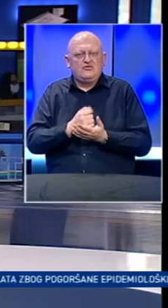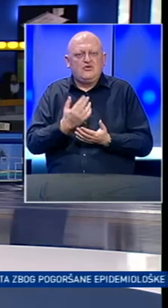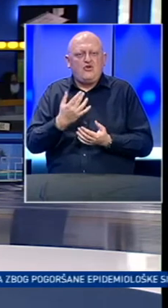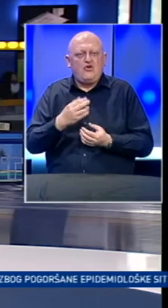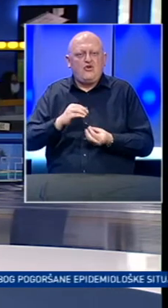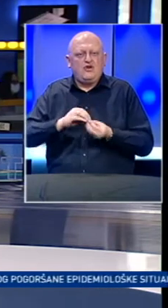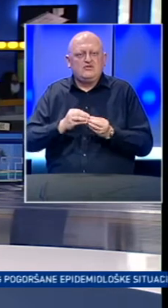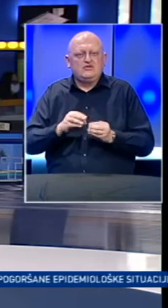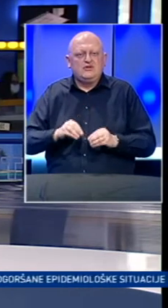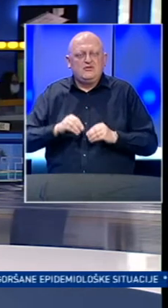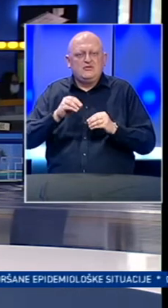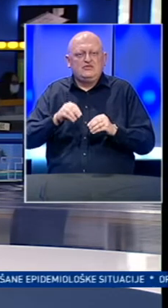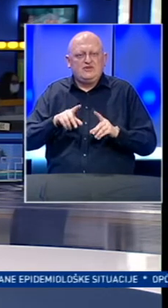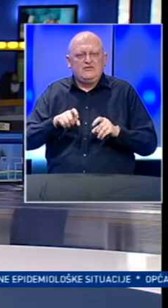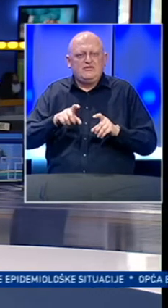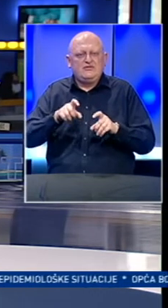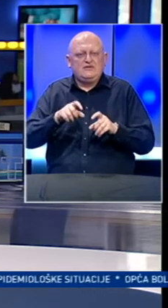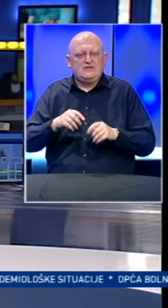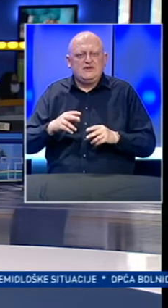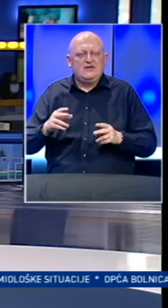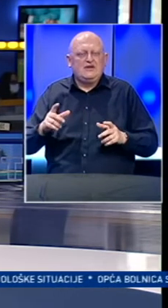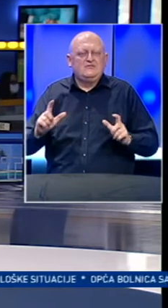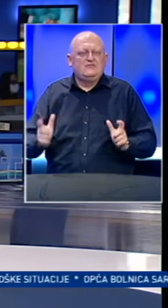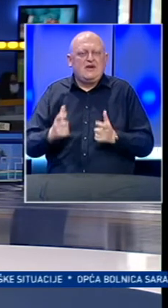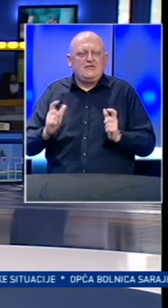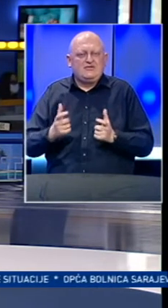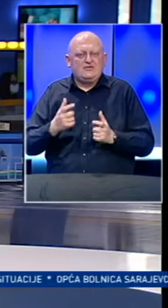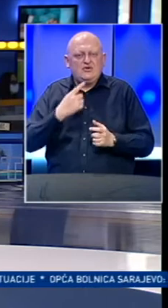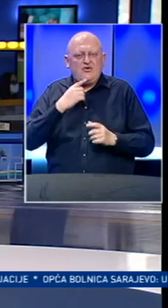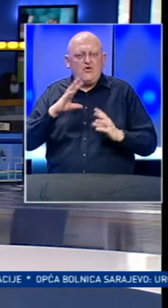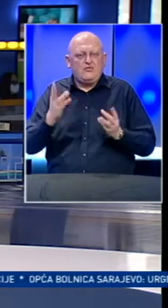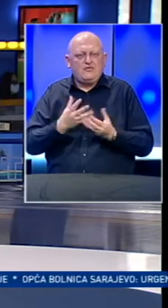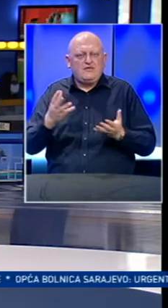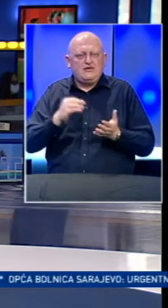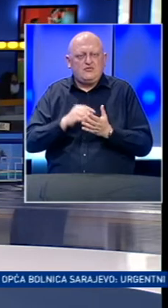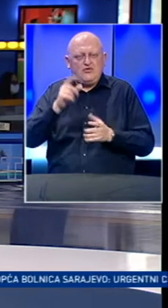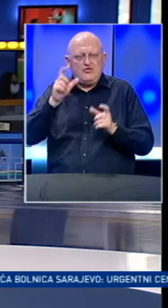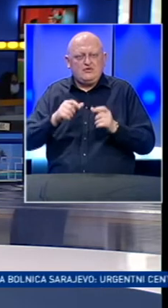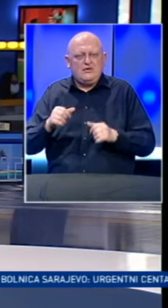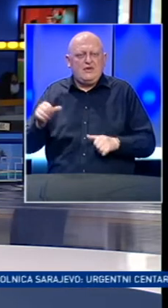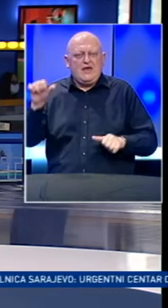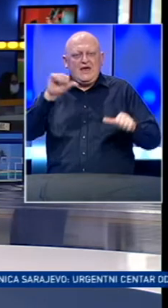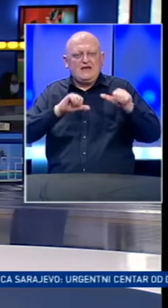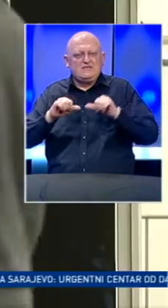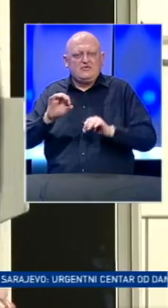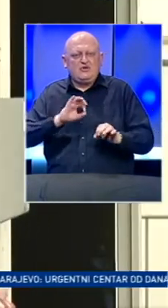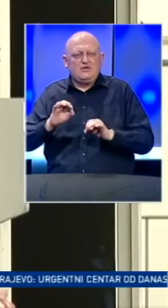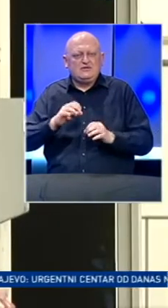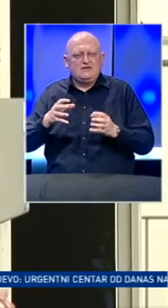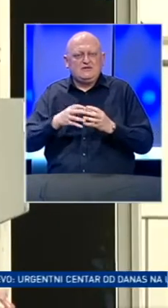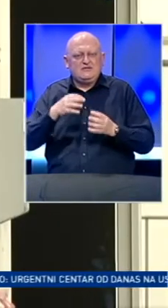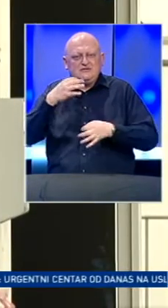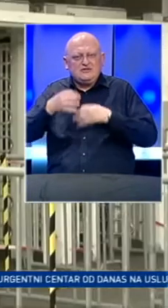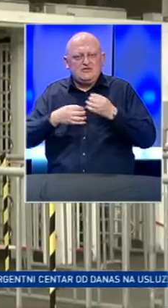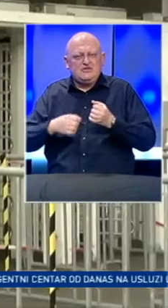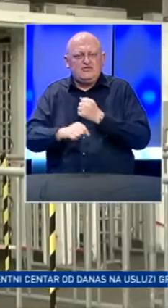utvrdilo koliki je rizik od prenošenja koronavirusa na manifestacijama koje okupljaju veliki broj ljudi. Eksperiment organizira